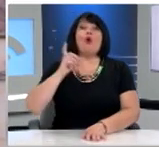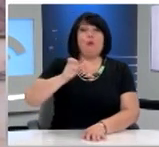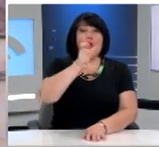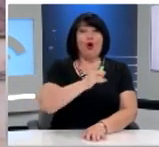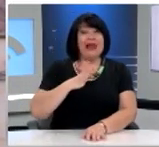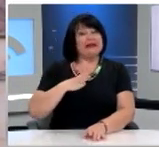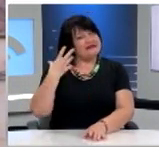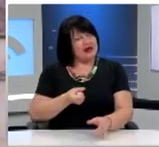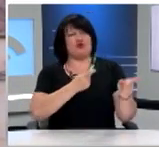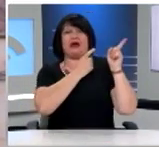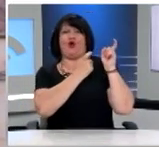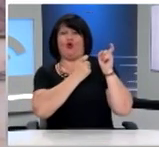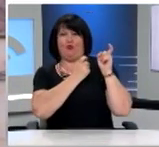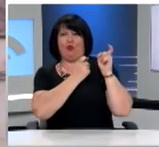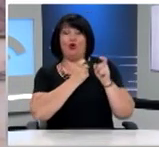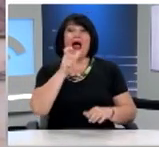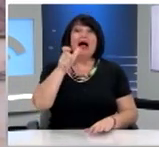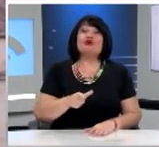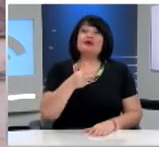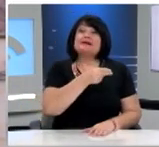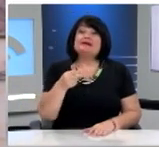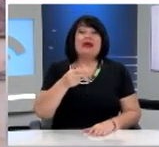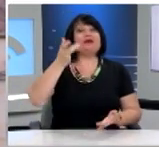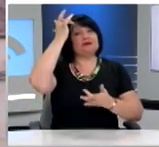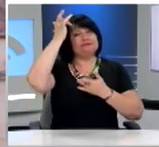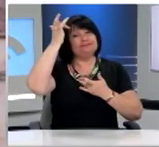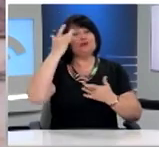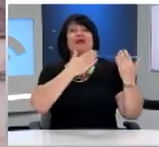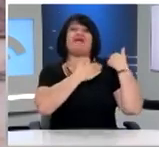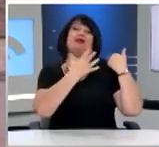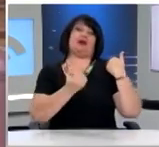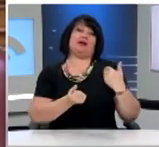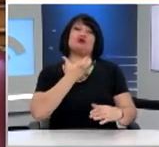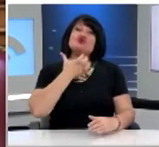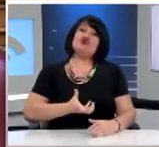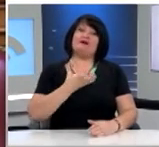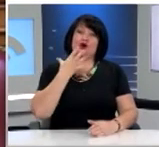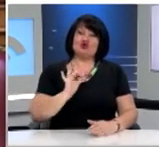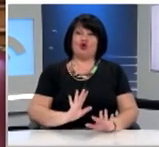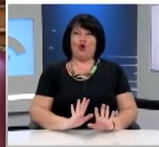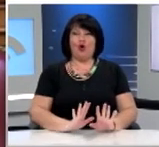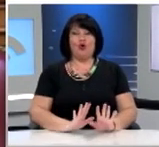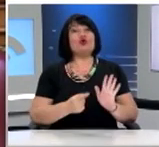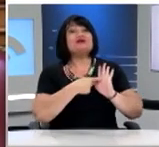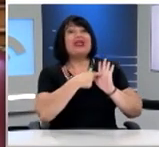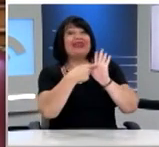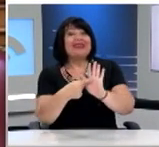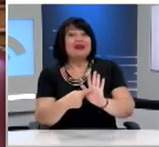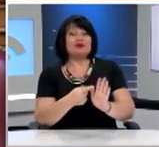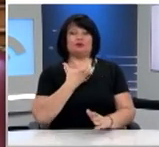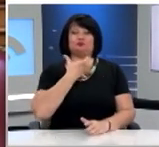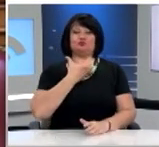Αυτή η συνείδηση της ευθύνης Είναι ένας σοβαρός λόγος που ερμηνεύει τη σοβαρότητά του